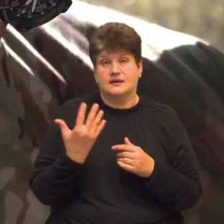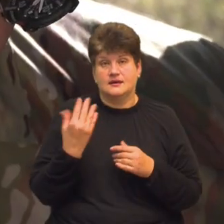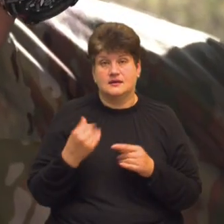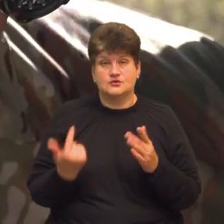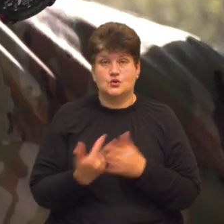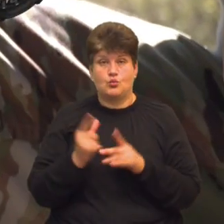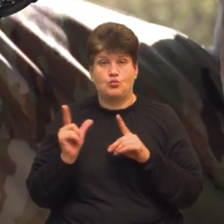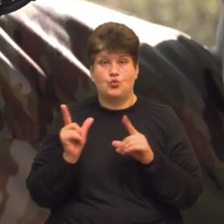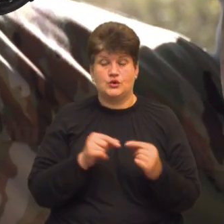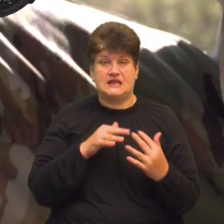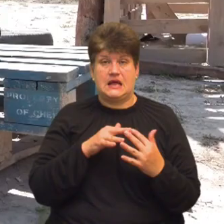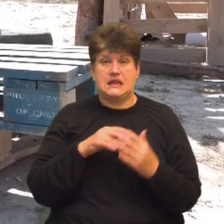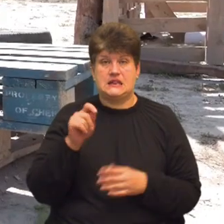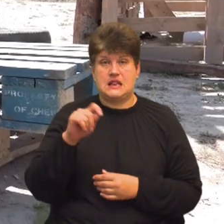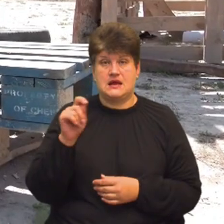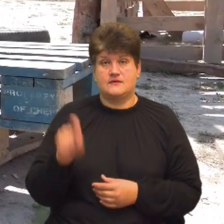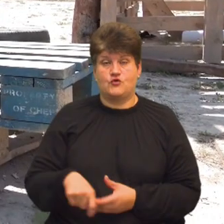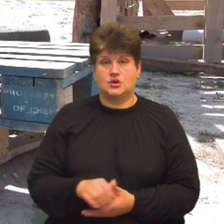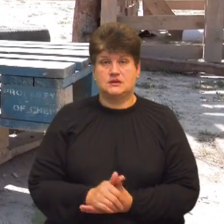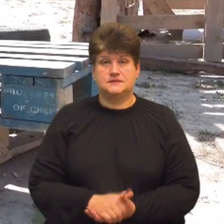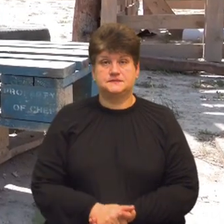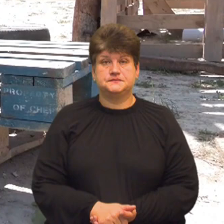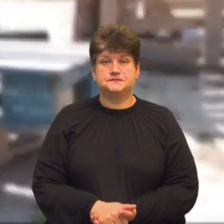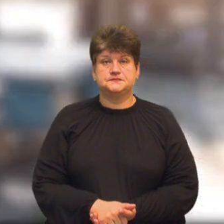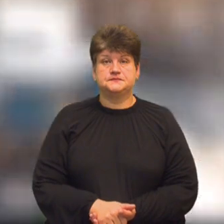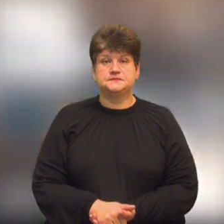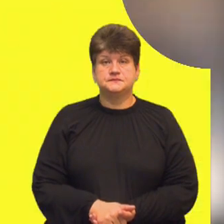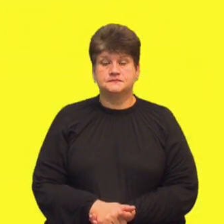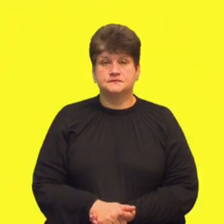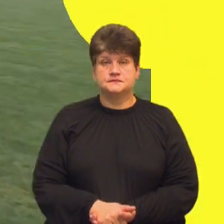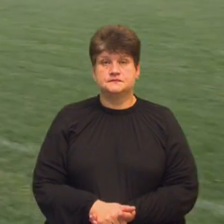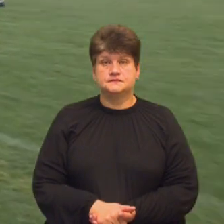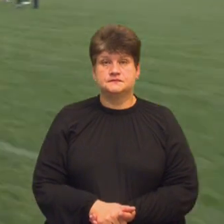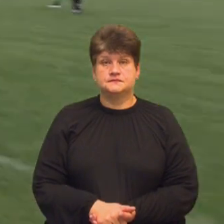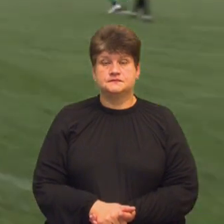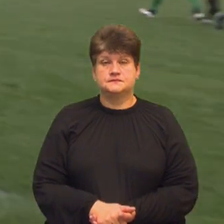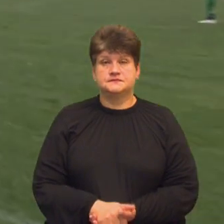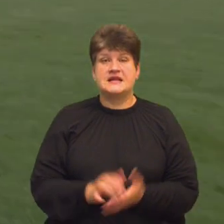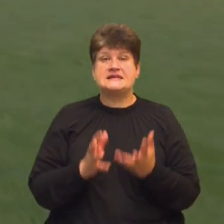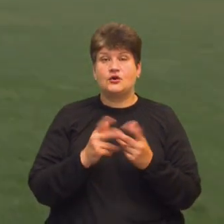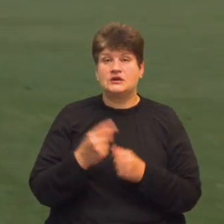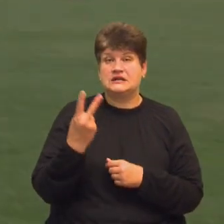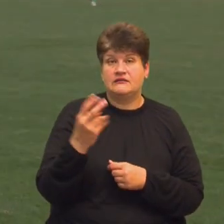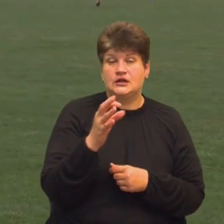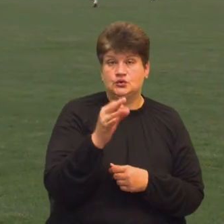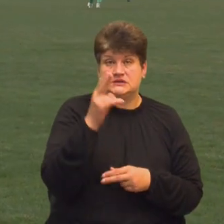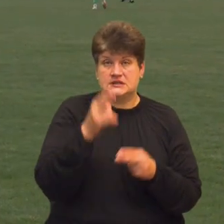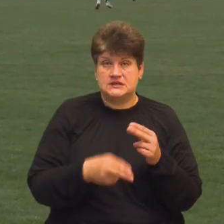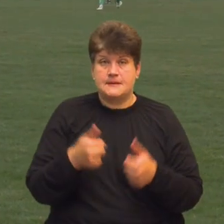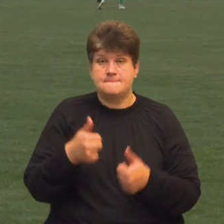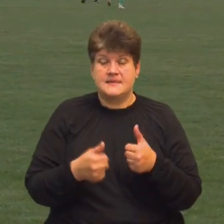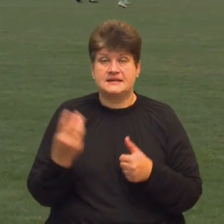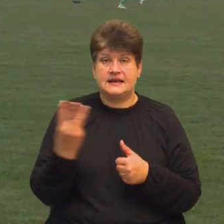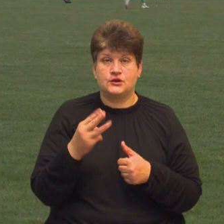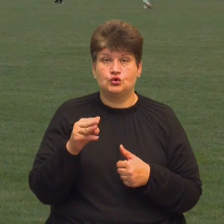Діана Качуровська, Оксана Галіяш, Суспільне новини, Тернопільщина. З рахунком 2-0 завершився матч третього туру